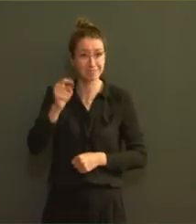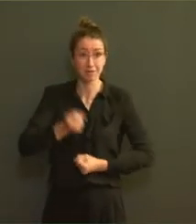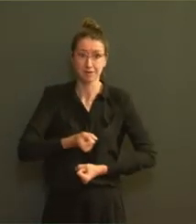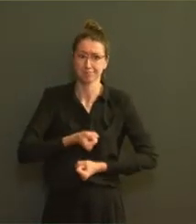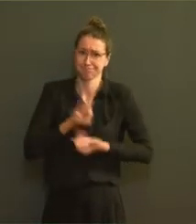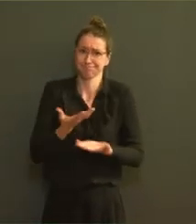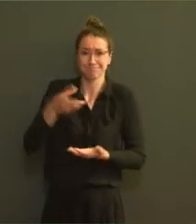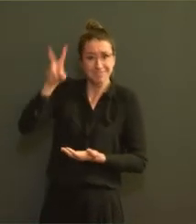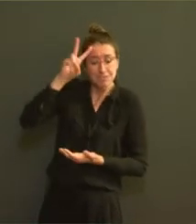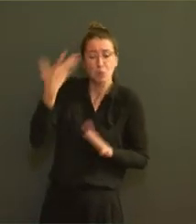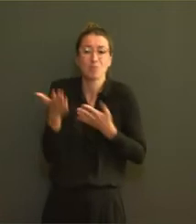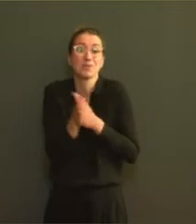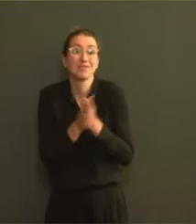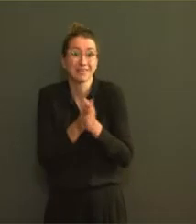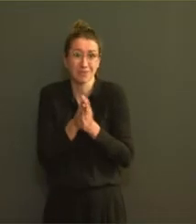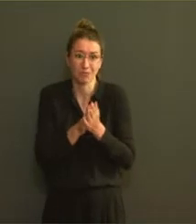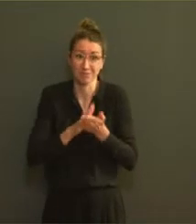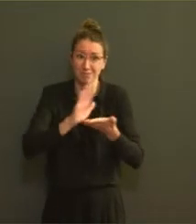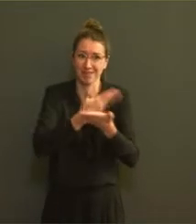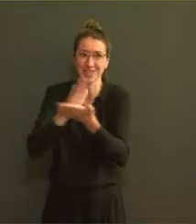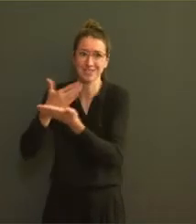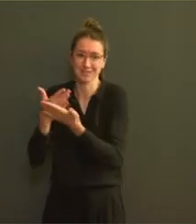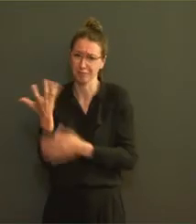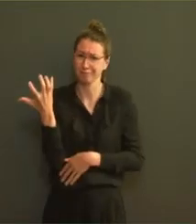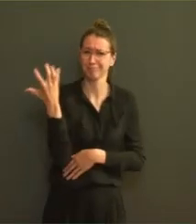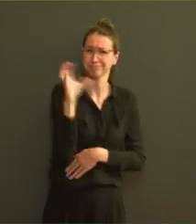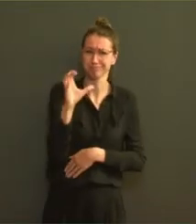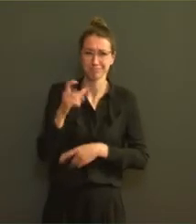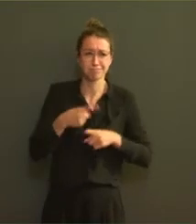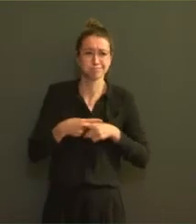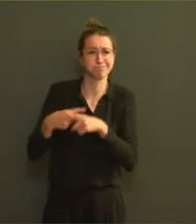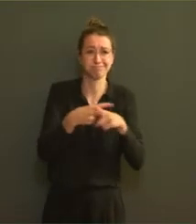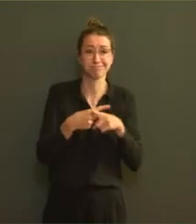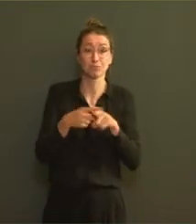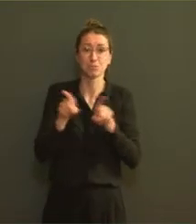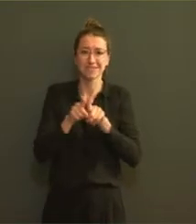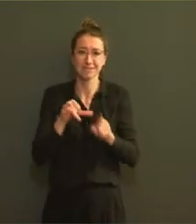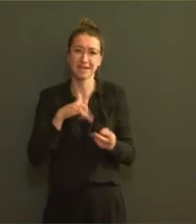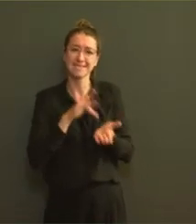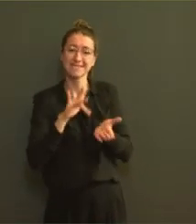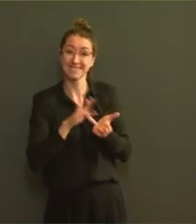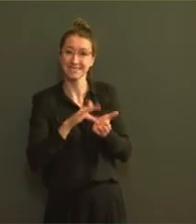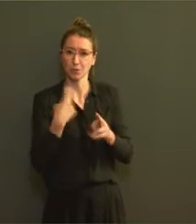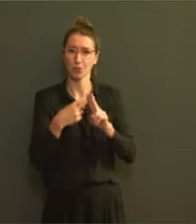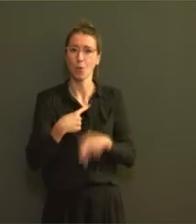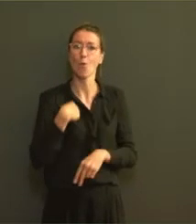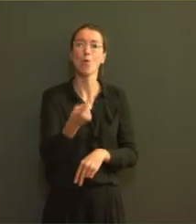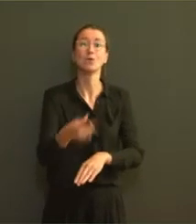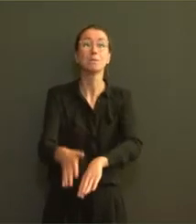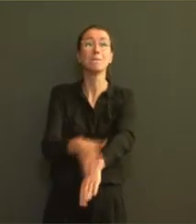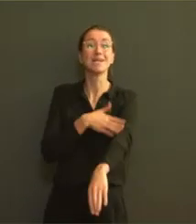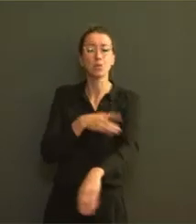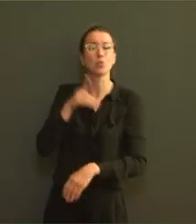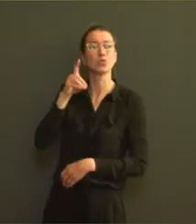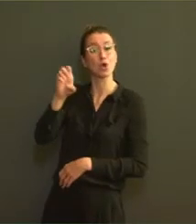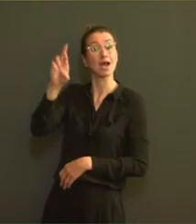mais vous pouvez aussi vous rendre sur le site 11millionsderaisons.be et partager votre raison personnelle. Via le site, nous pouvons nous soutenir